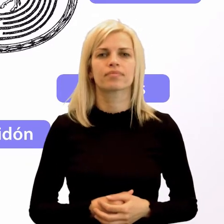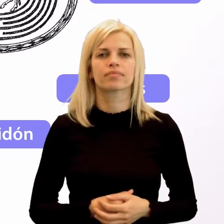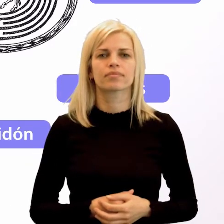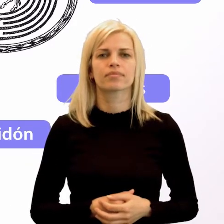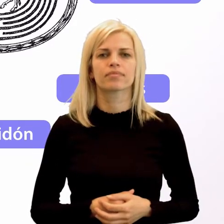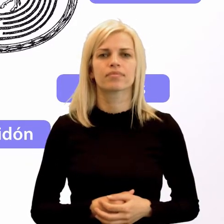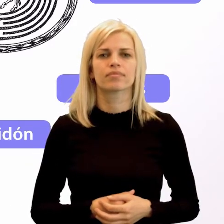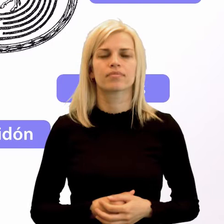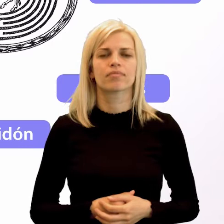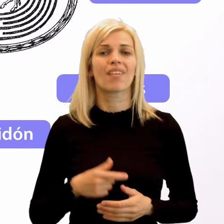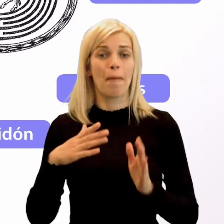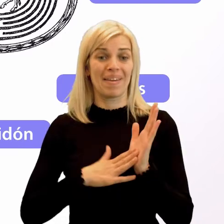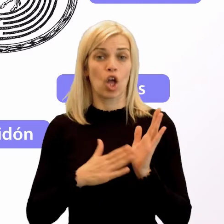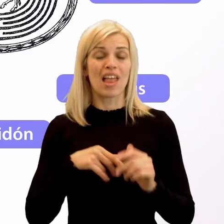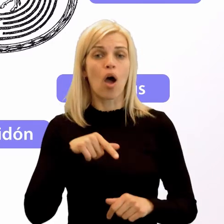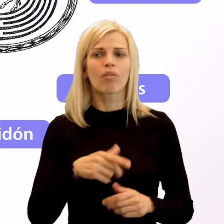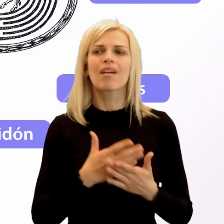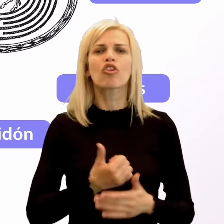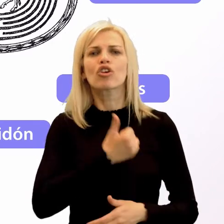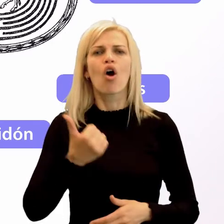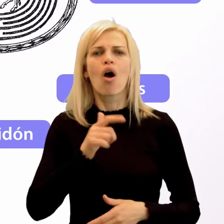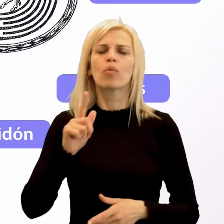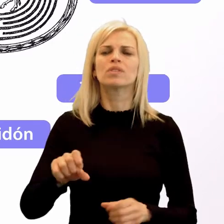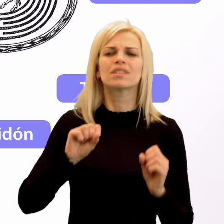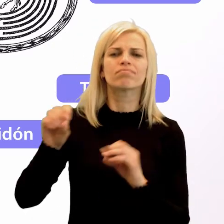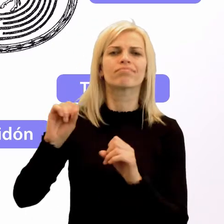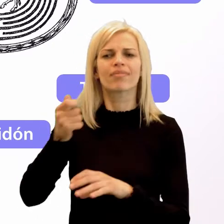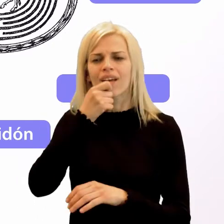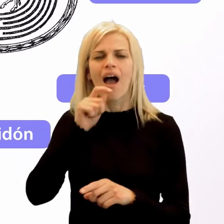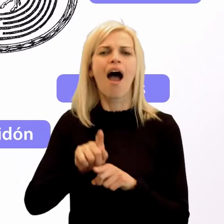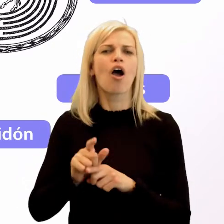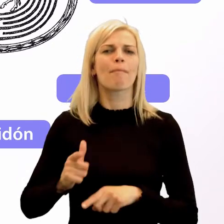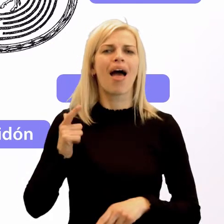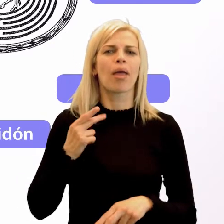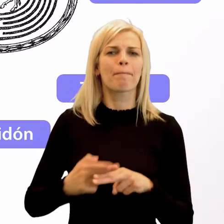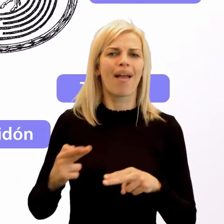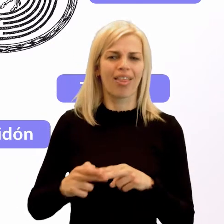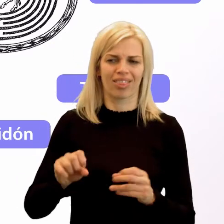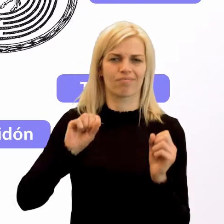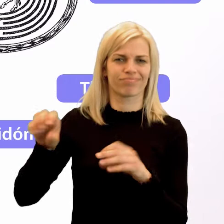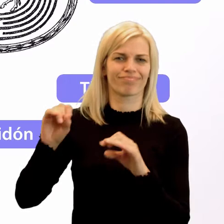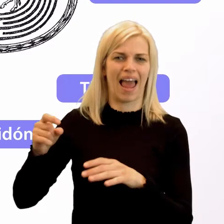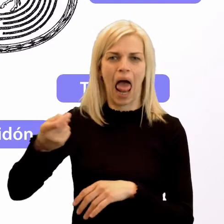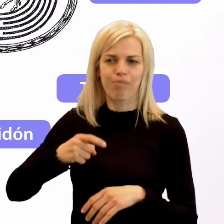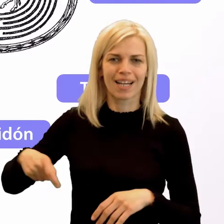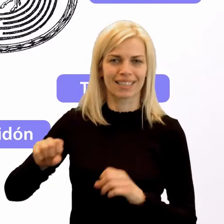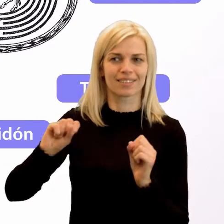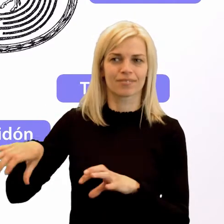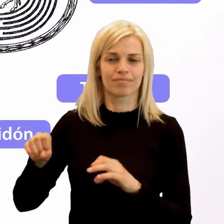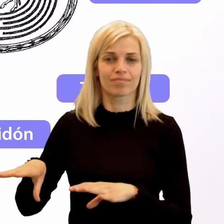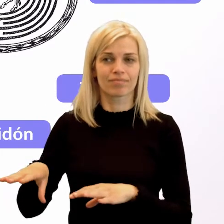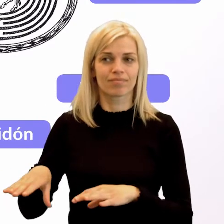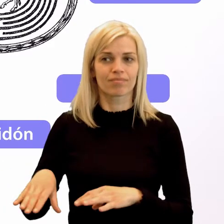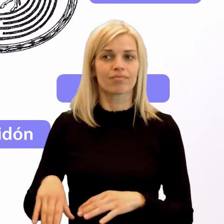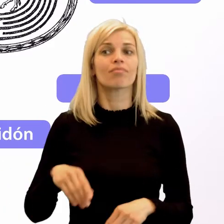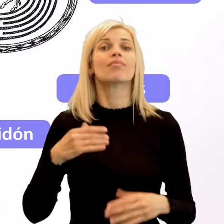Mínotaura museli každoročne krmiť mladými pannami, ktoré mu privádzali do labirintu. Keď prišiel rad zaplatiť túto obetu